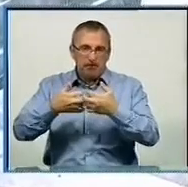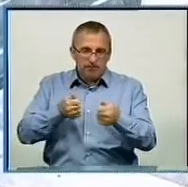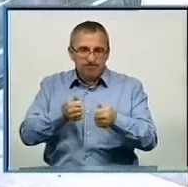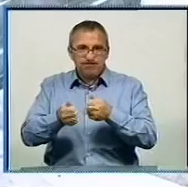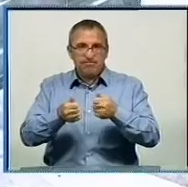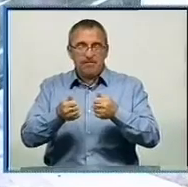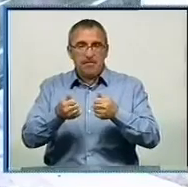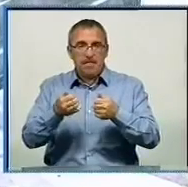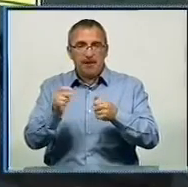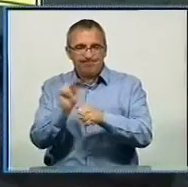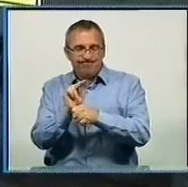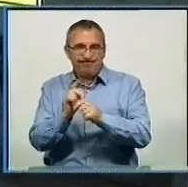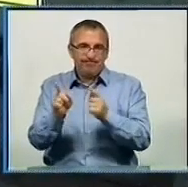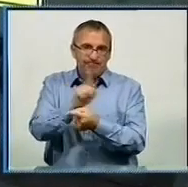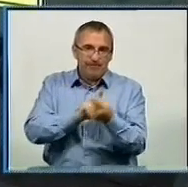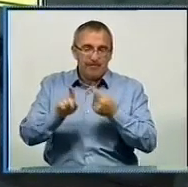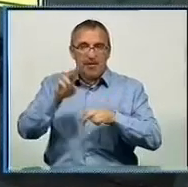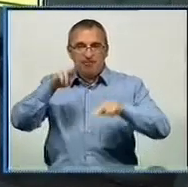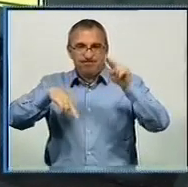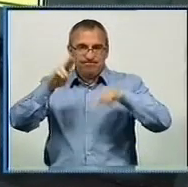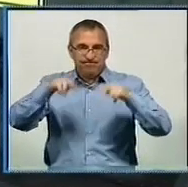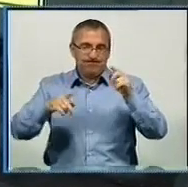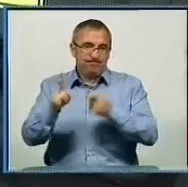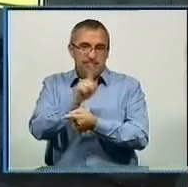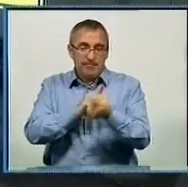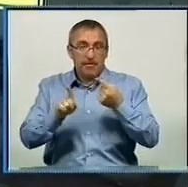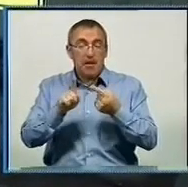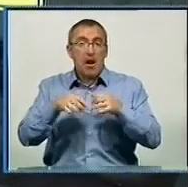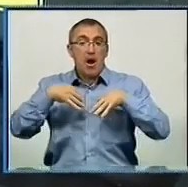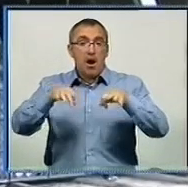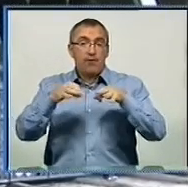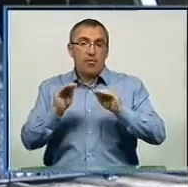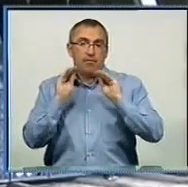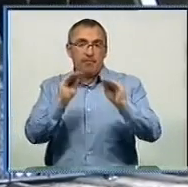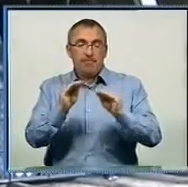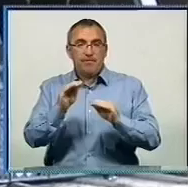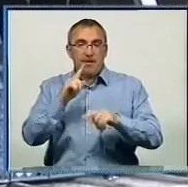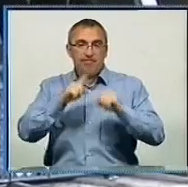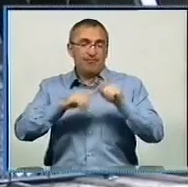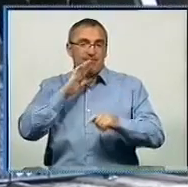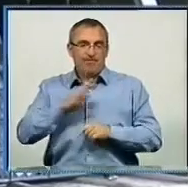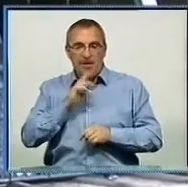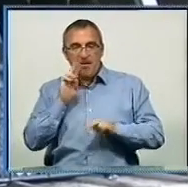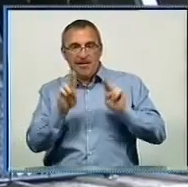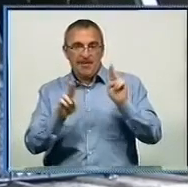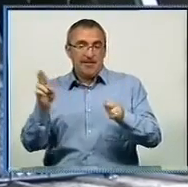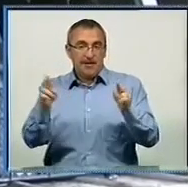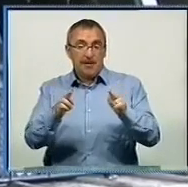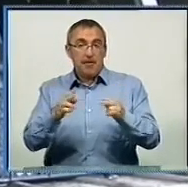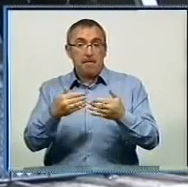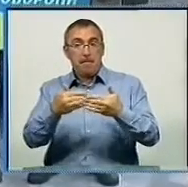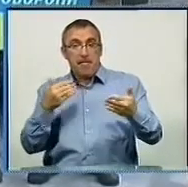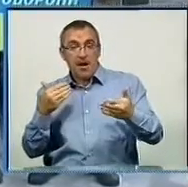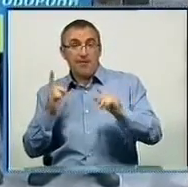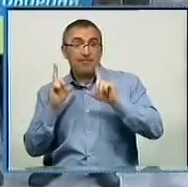необхідні деталі та перефарбували машину. Автомобіль прикрасили патріотичними наліпками. Крім того, перед відправкою автівку